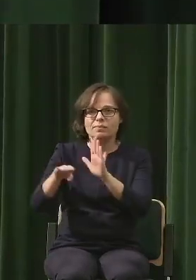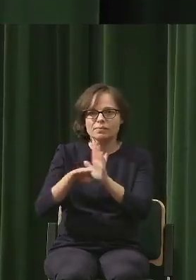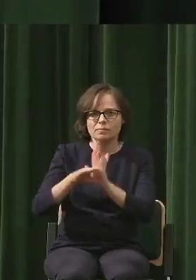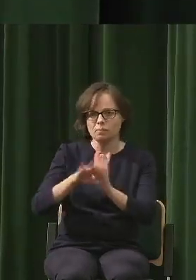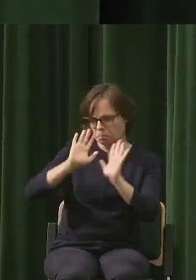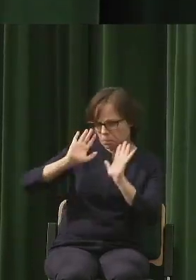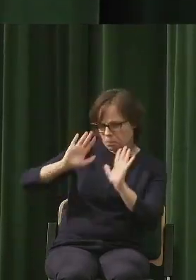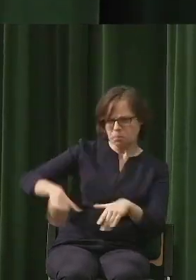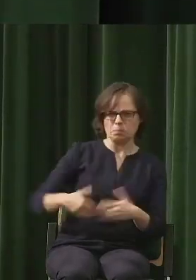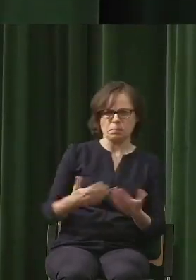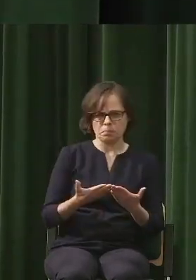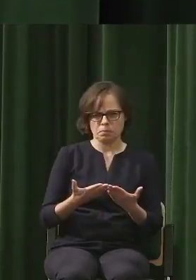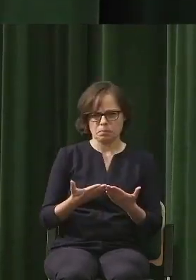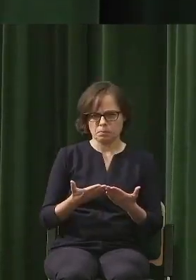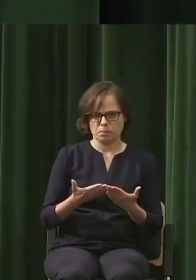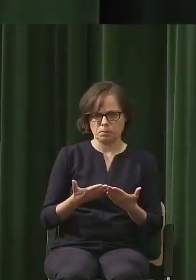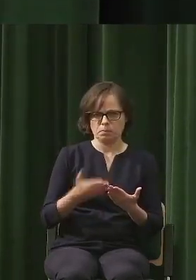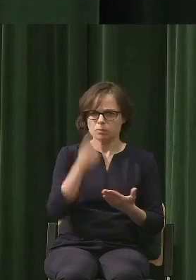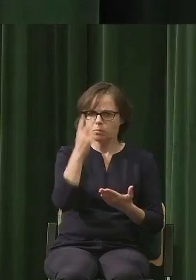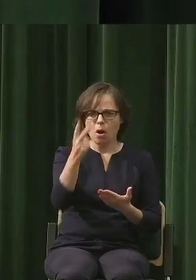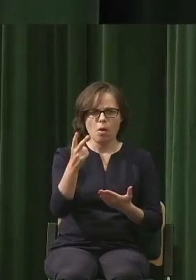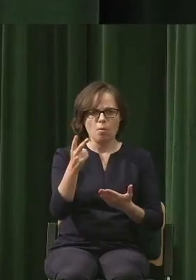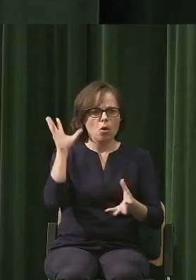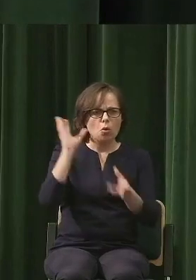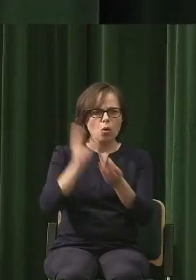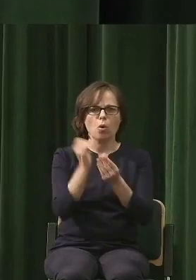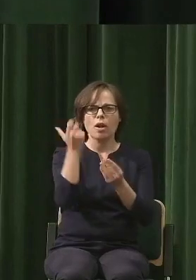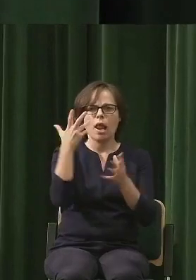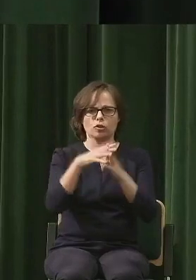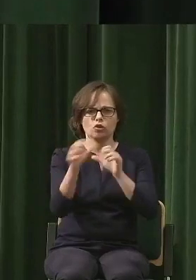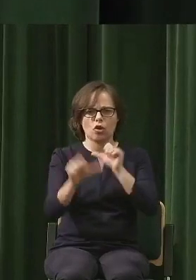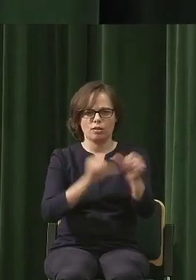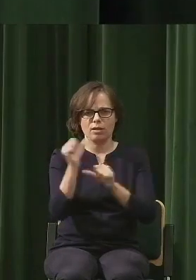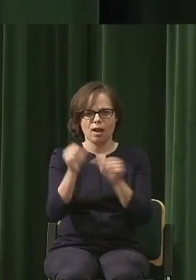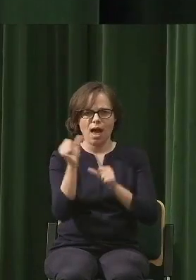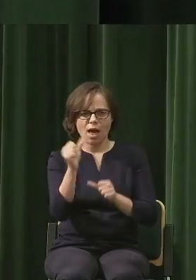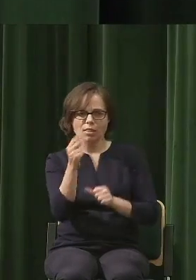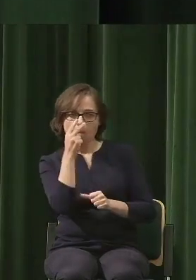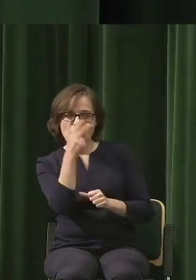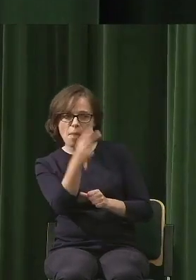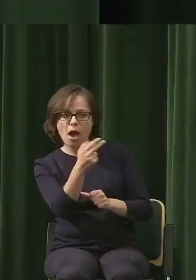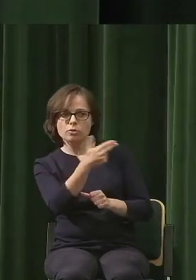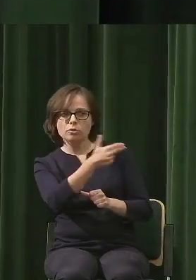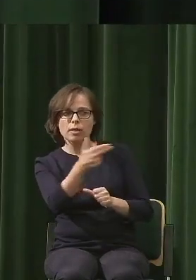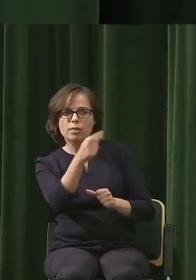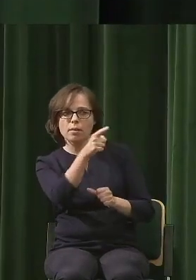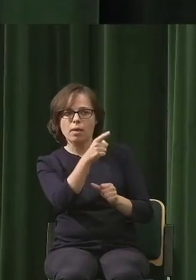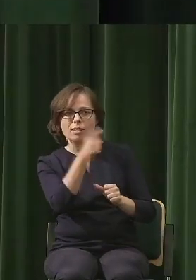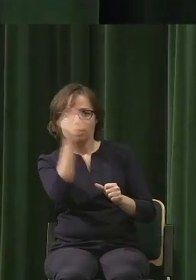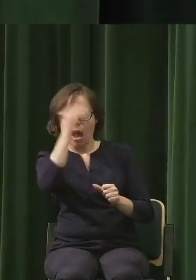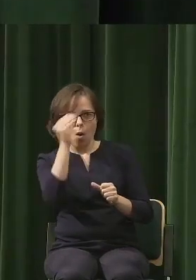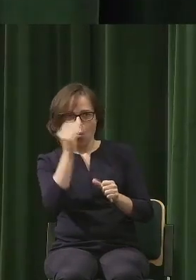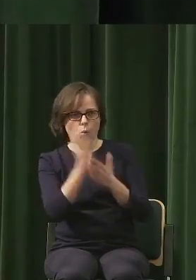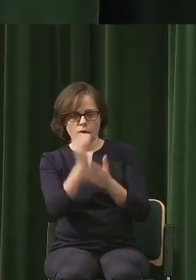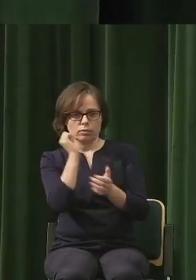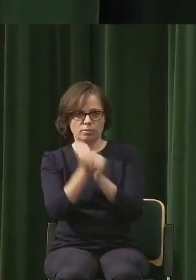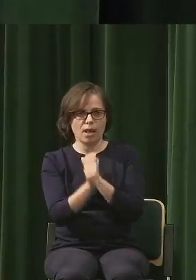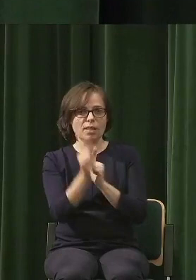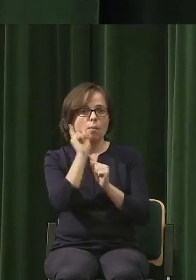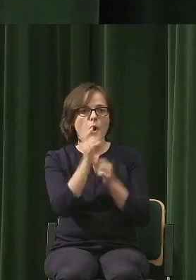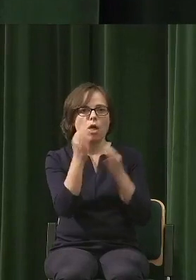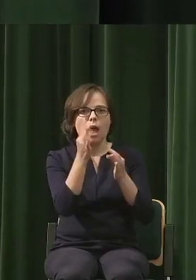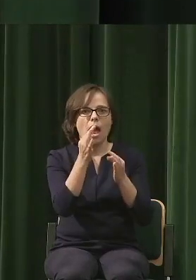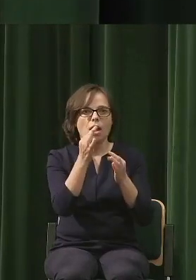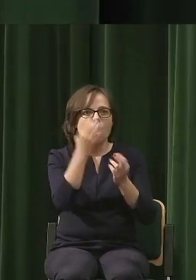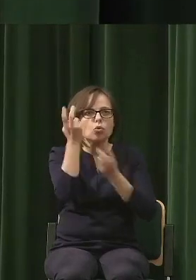jak zobaczmy, przecież jak w ciągu kilkudziesięciu lat podejście do nauki się zmieniło. Przecież ta punktoza to jest wynalazek ostatnich kilkunastu lat.